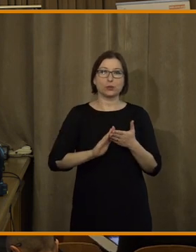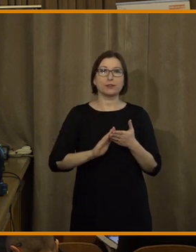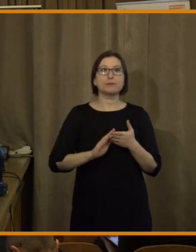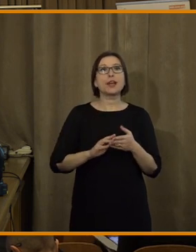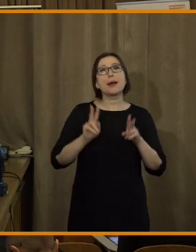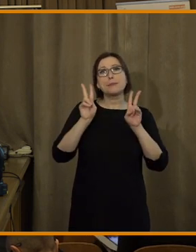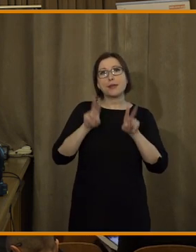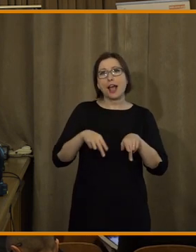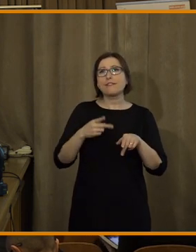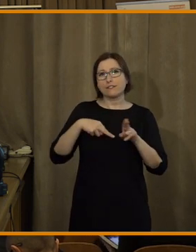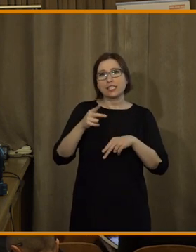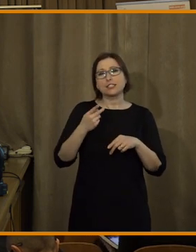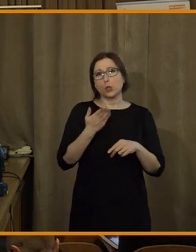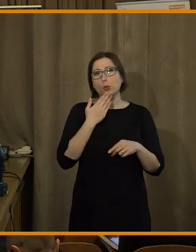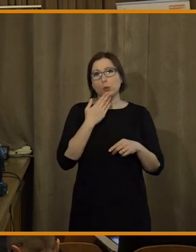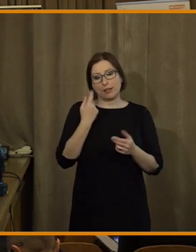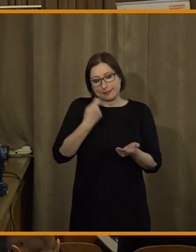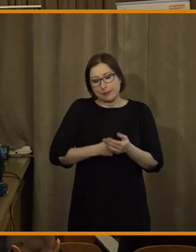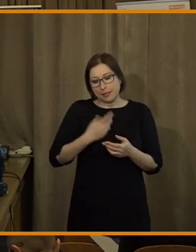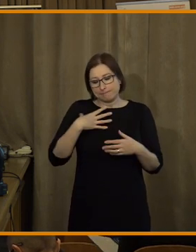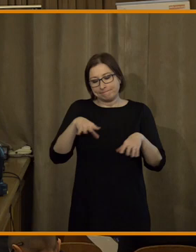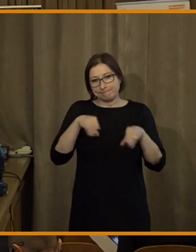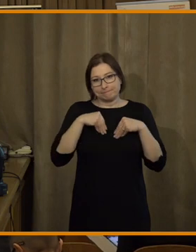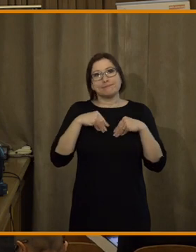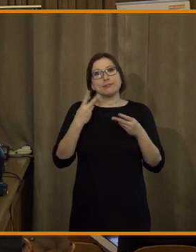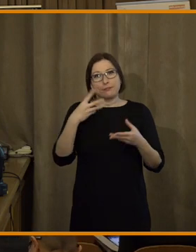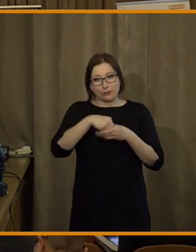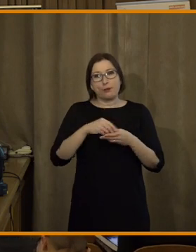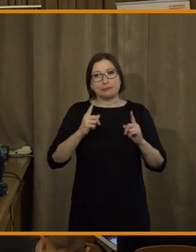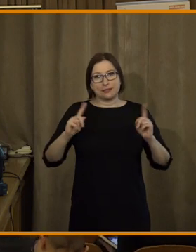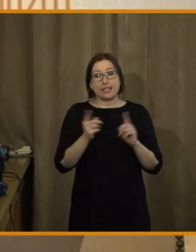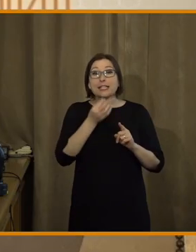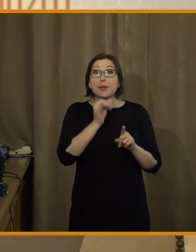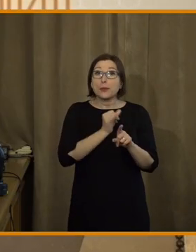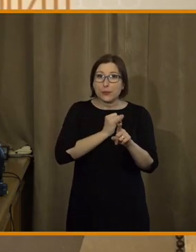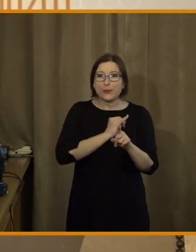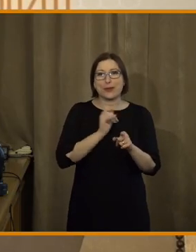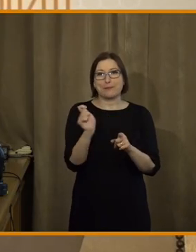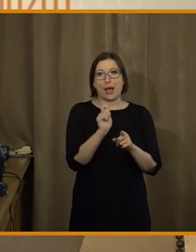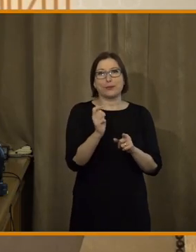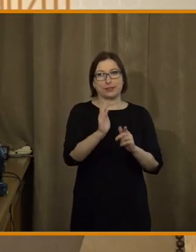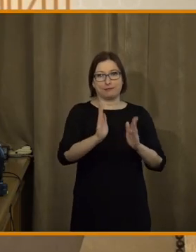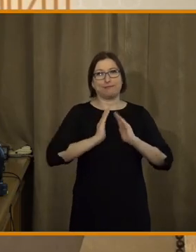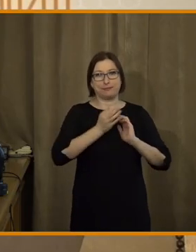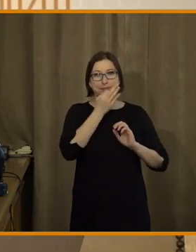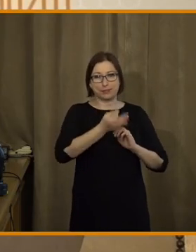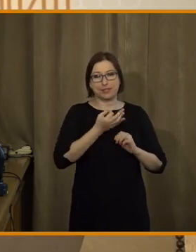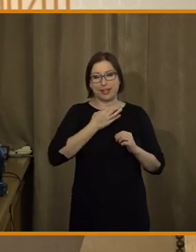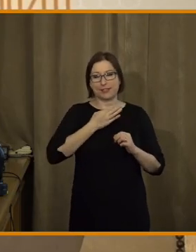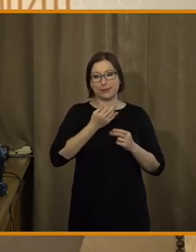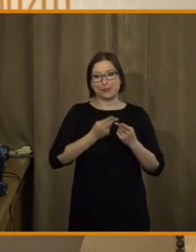Právníci bývají stejně často nudní, takže pokud vás to bude více zajímat, tak budu o přestávce k dispozici potom v lobby.